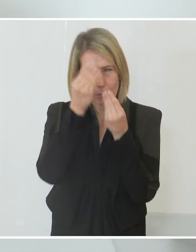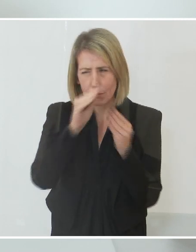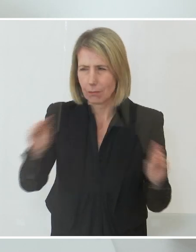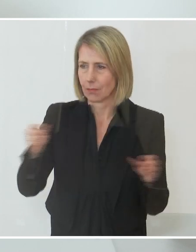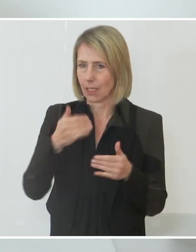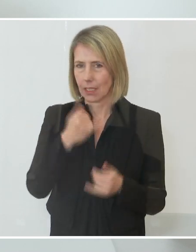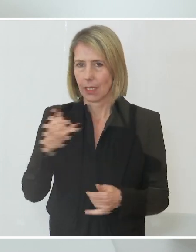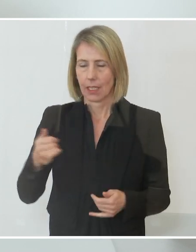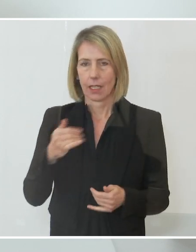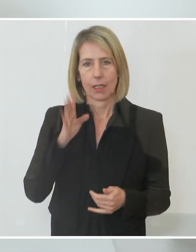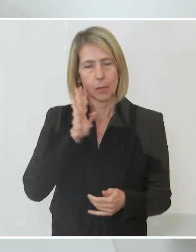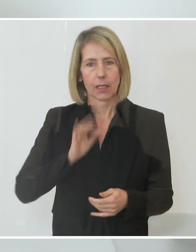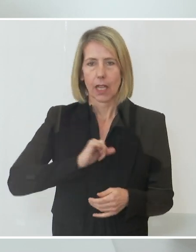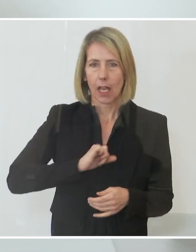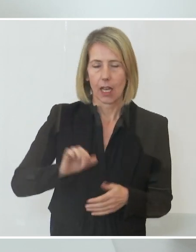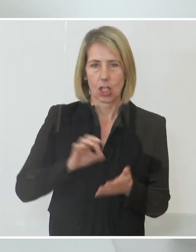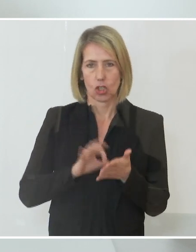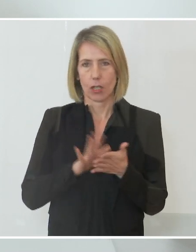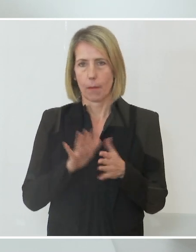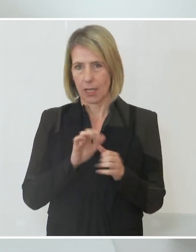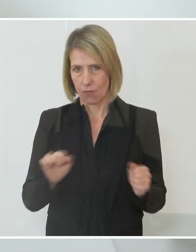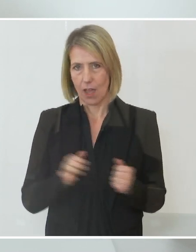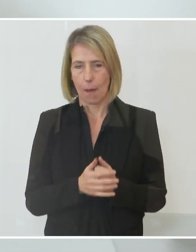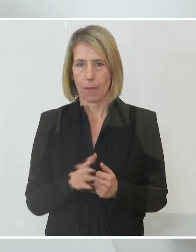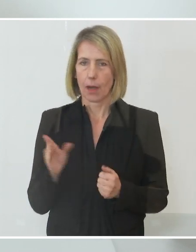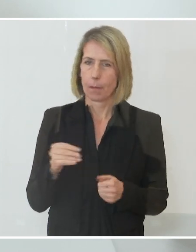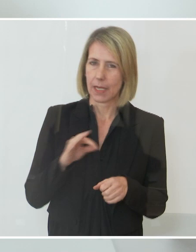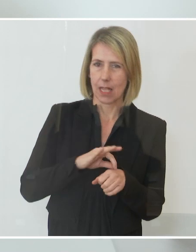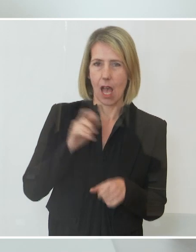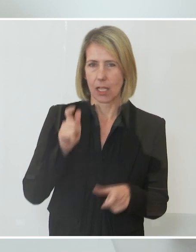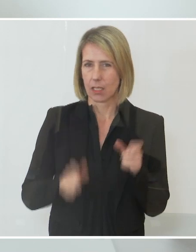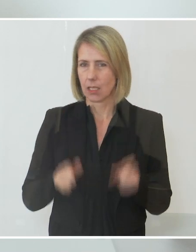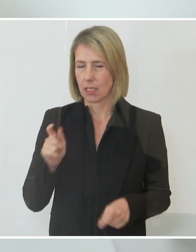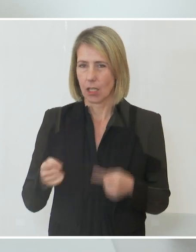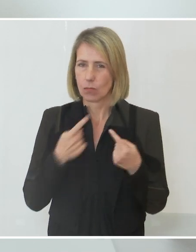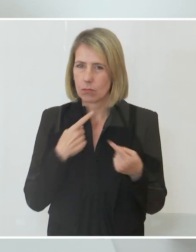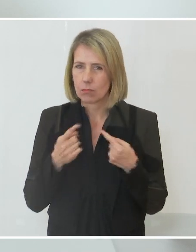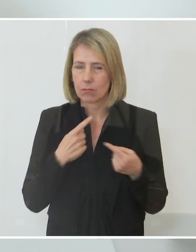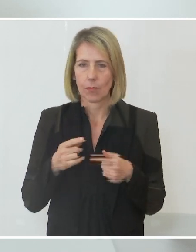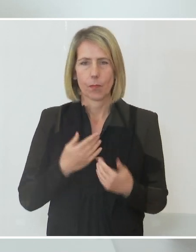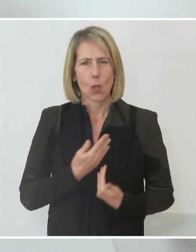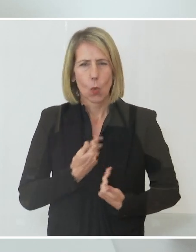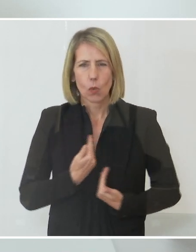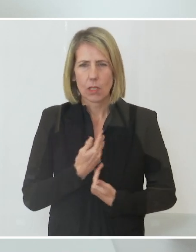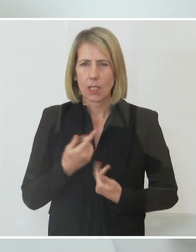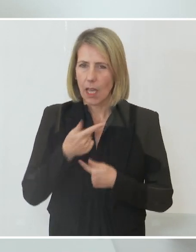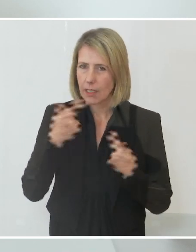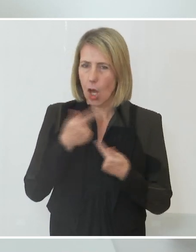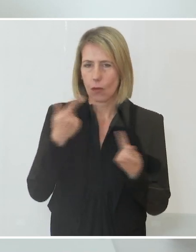rasch einen Termin zu vereinbaren, mit dem Arzt, mit der Ärztin zu sprechen, um diese Unsicherheiten